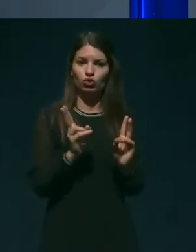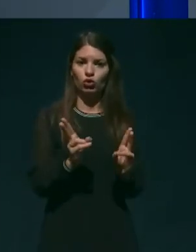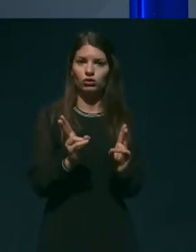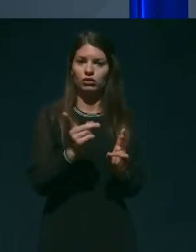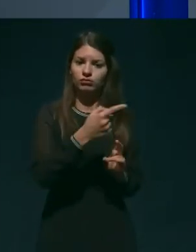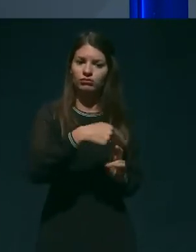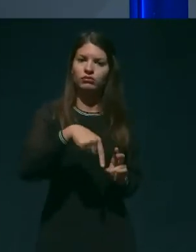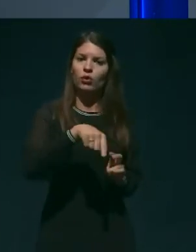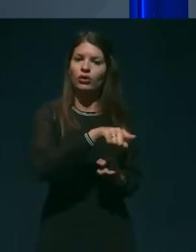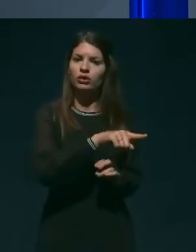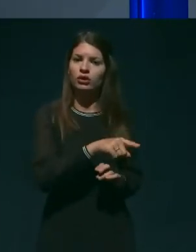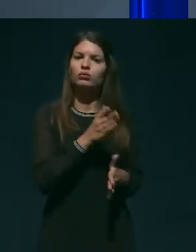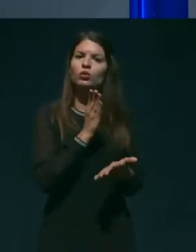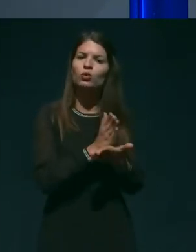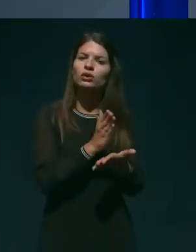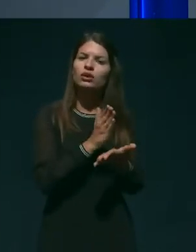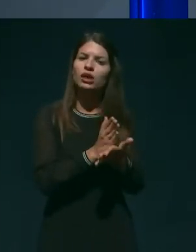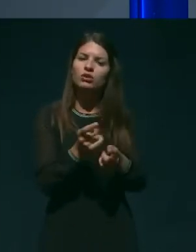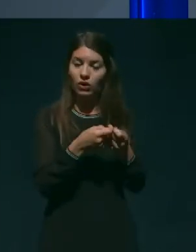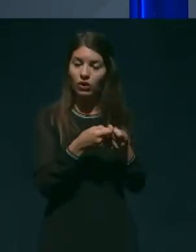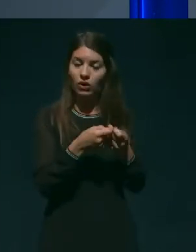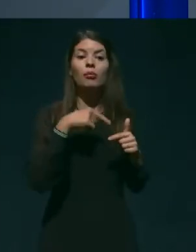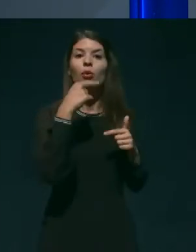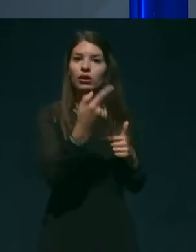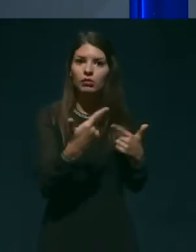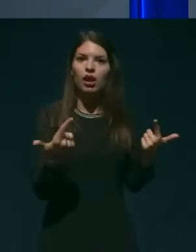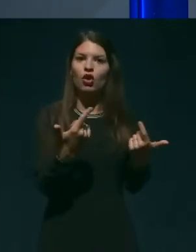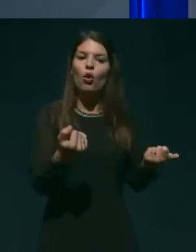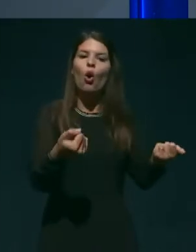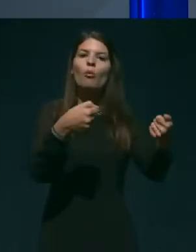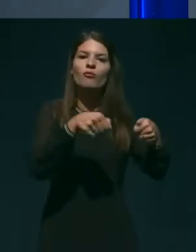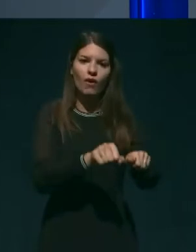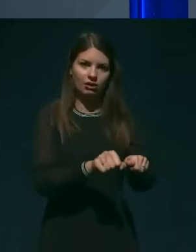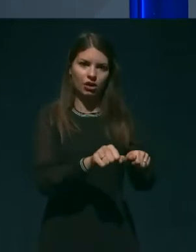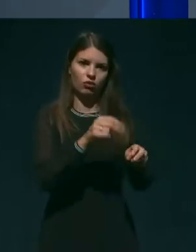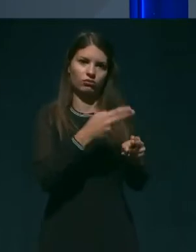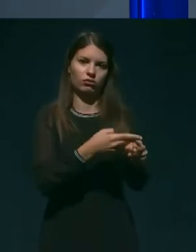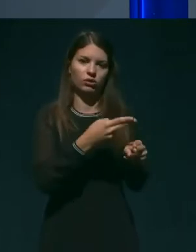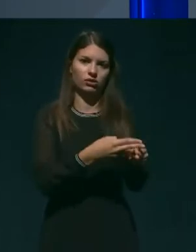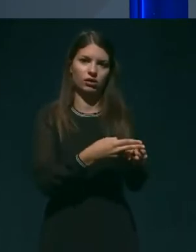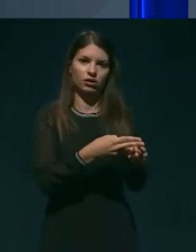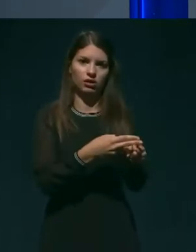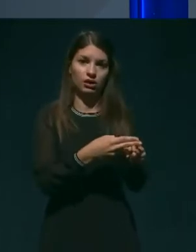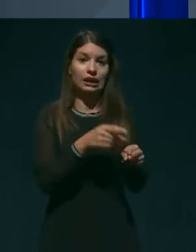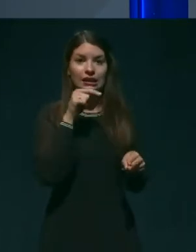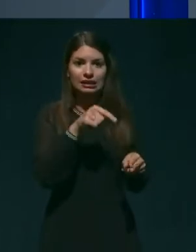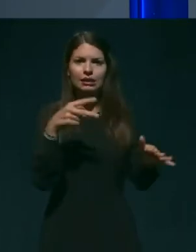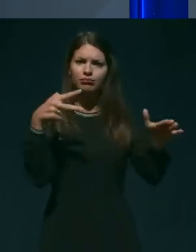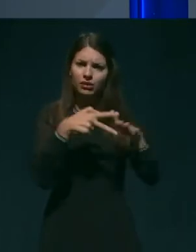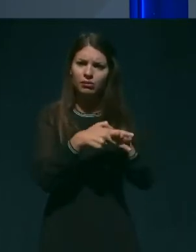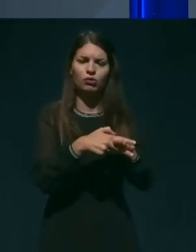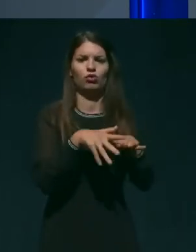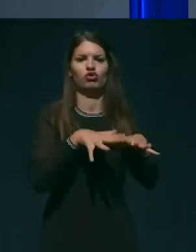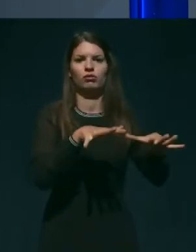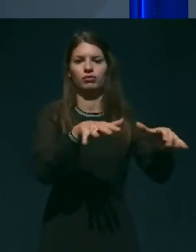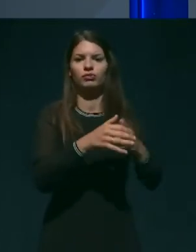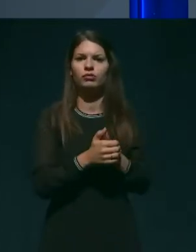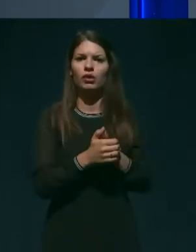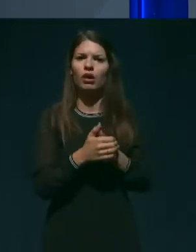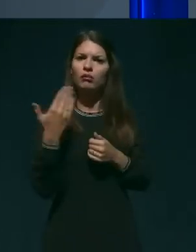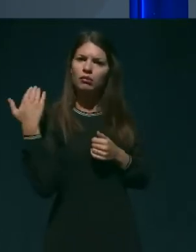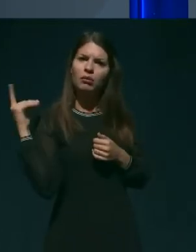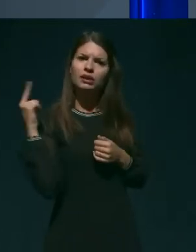ustrezno tak dom organizira, da se je okužbo in sveda pripreči na daljne širenje. Rekli ste, ne bi